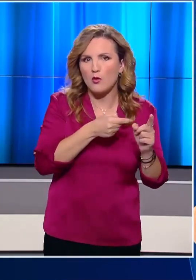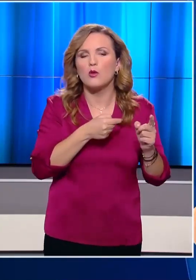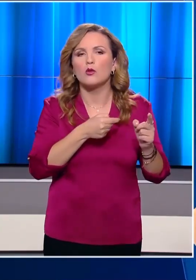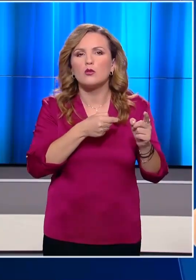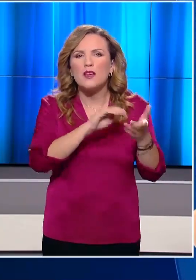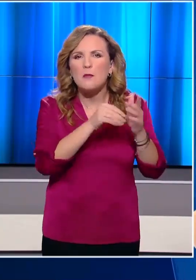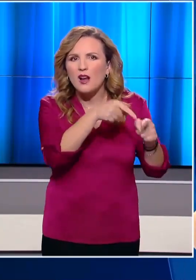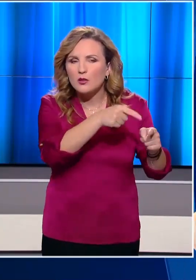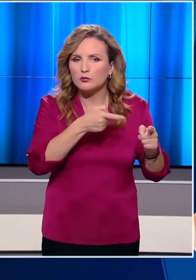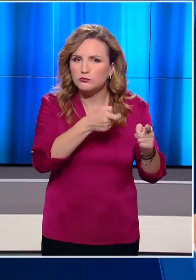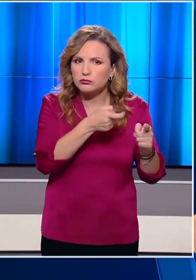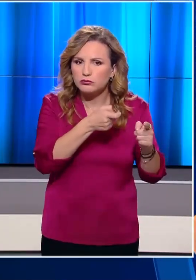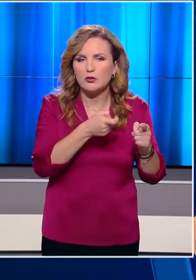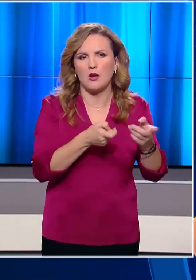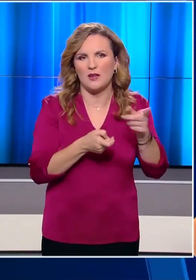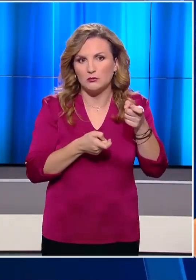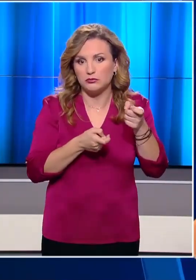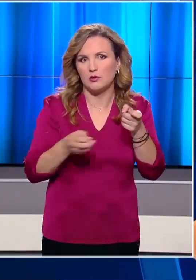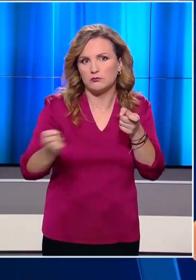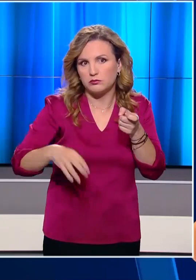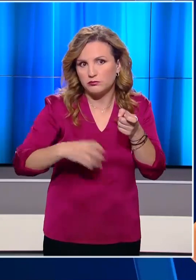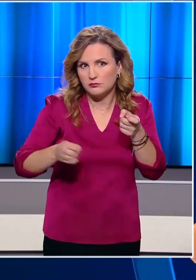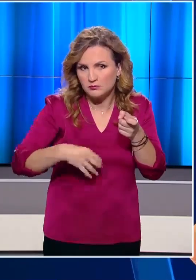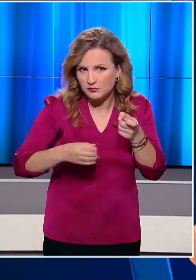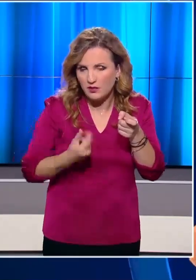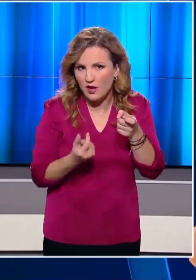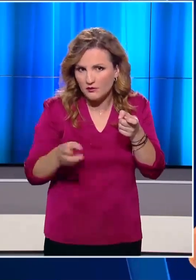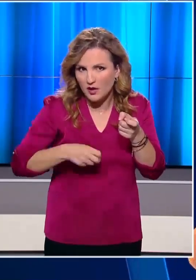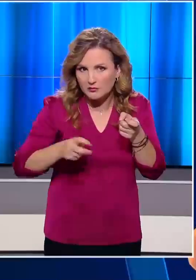υπάλληλο με το όπλο του όσο αδειάζει με το άλλο χέρι το ταμείο.